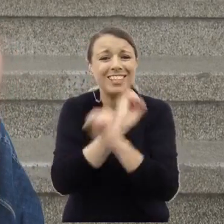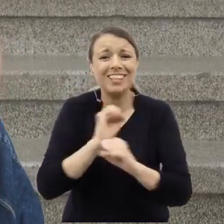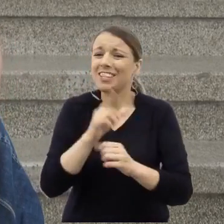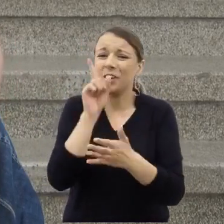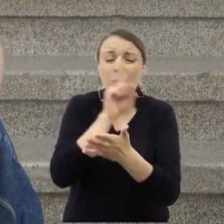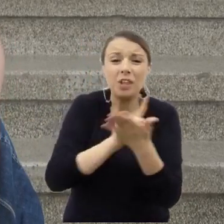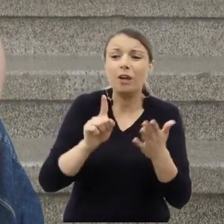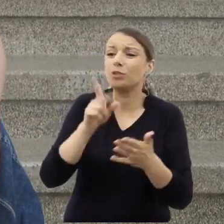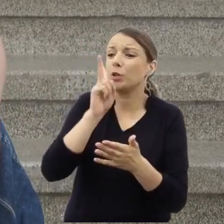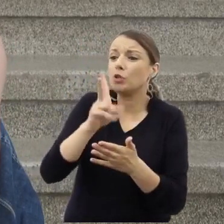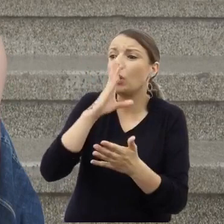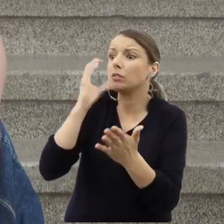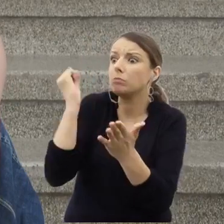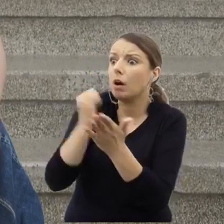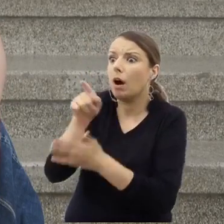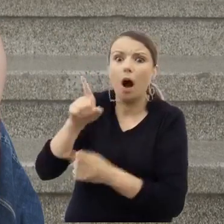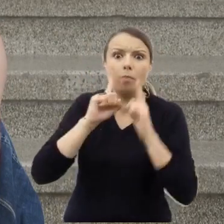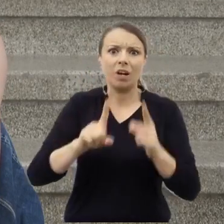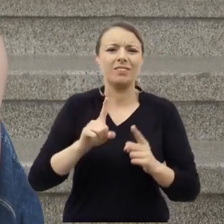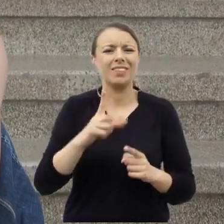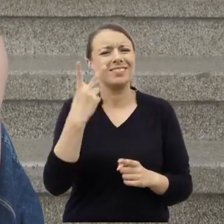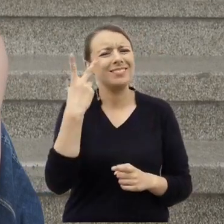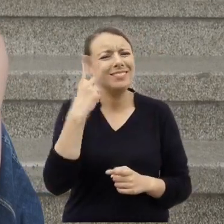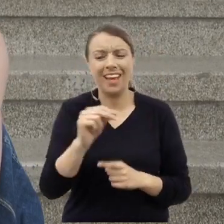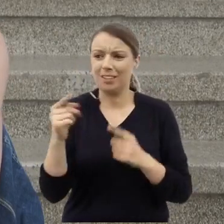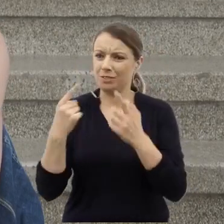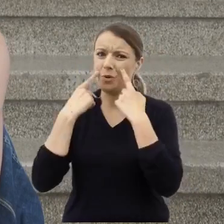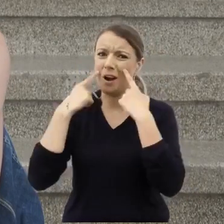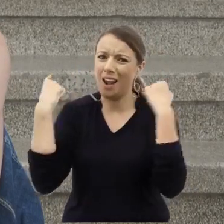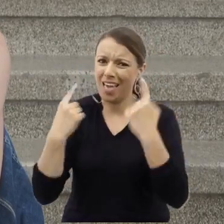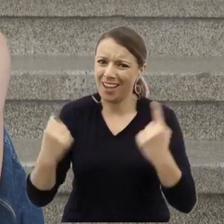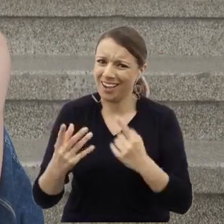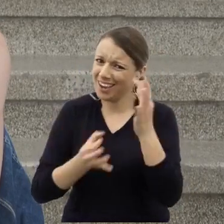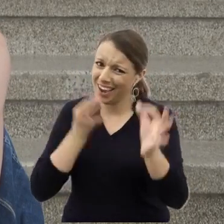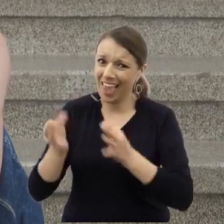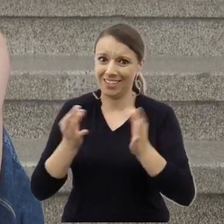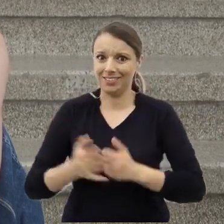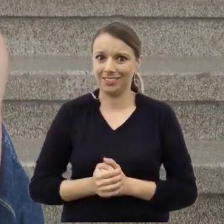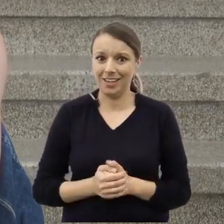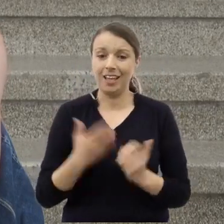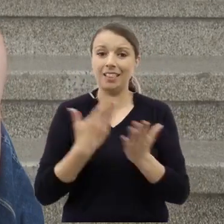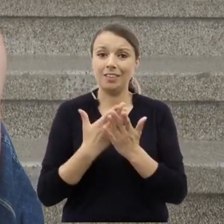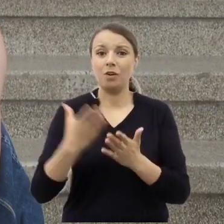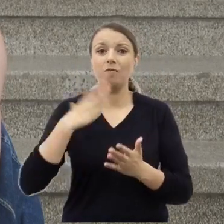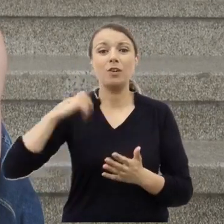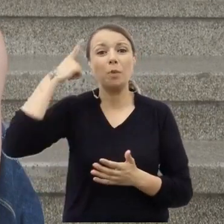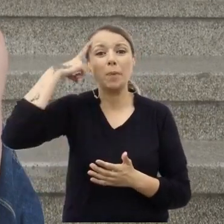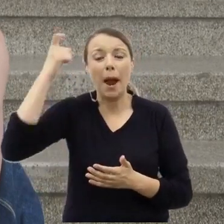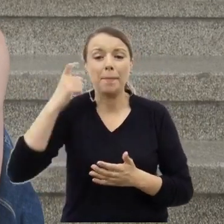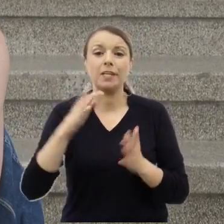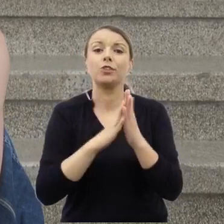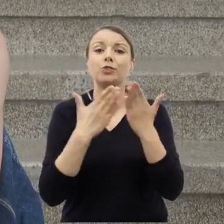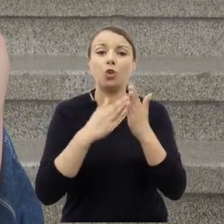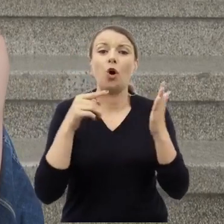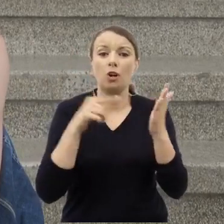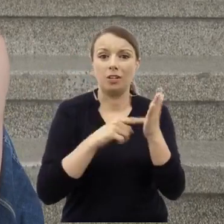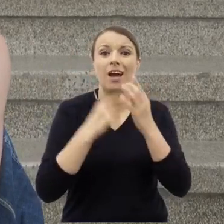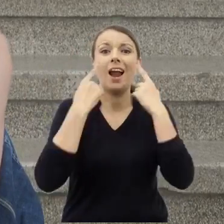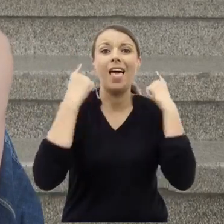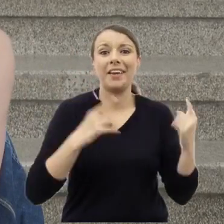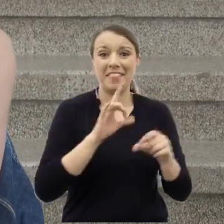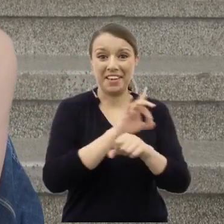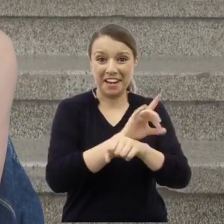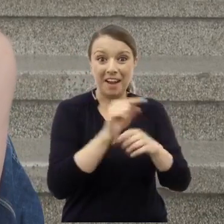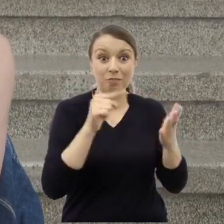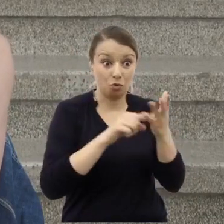Jest więc bardzo ważne, żebyśmy pamiętali, że to nie jest dyskurs naukowy. To jest rzecz, której nikt